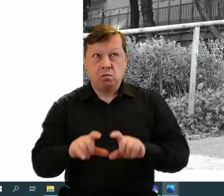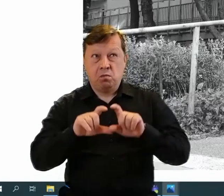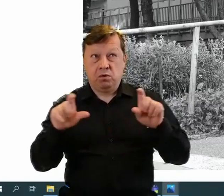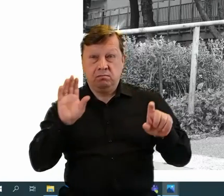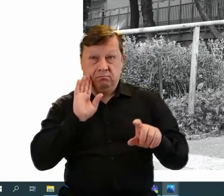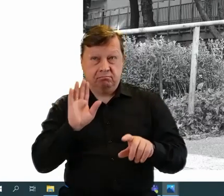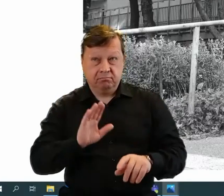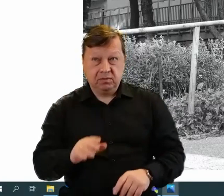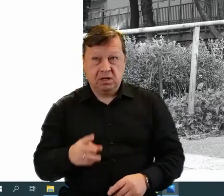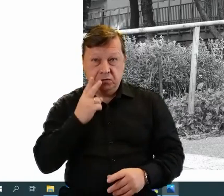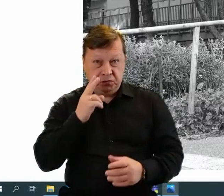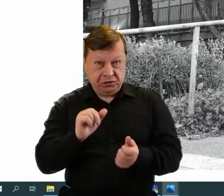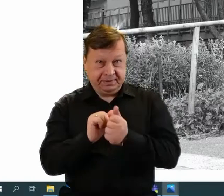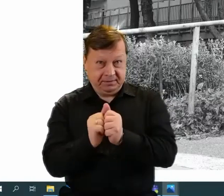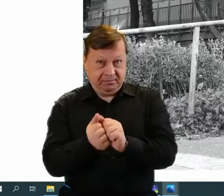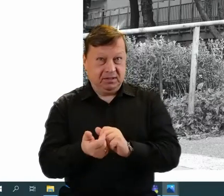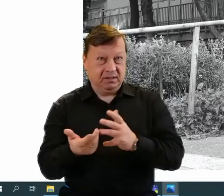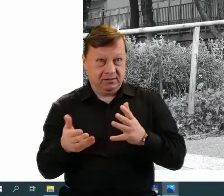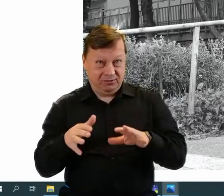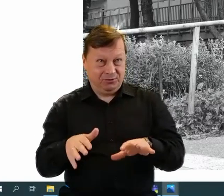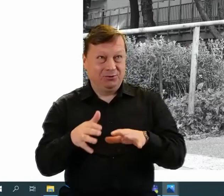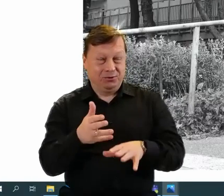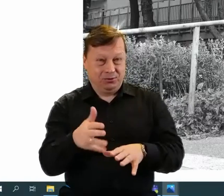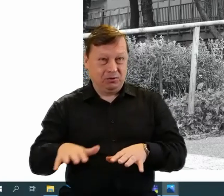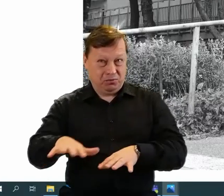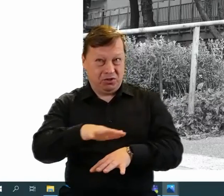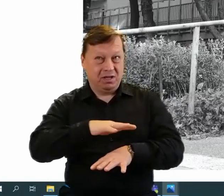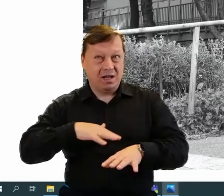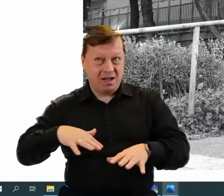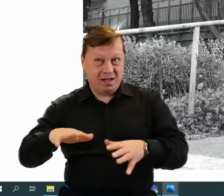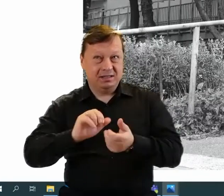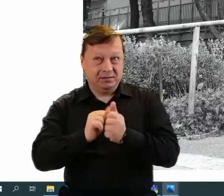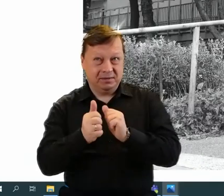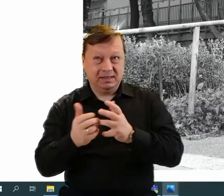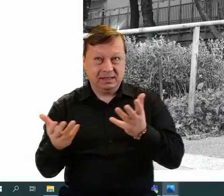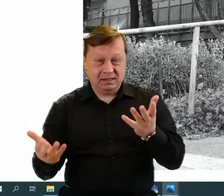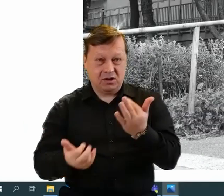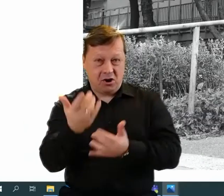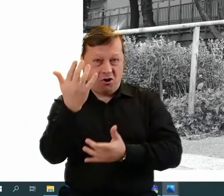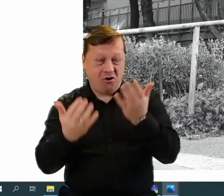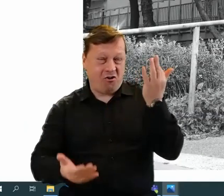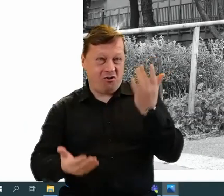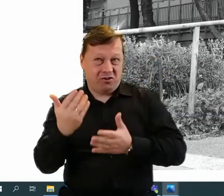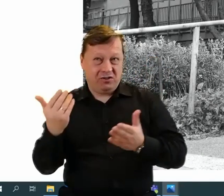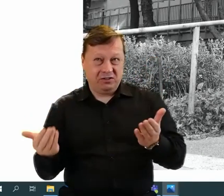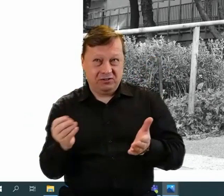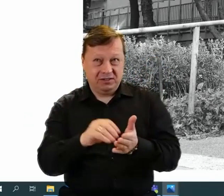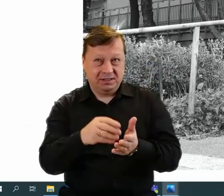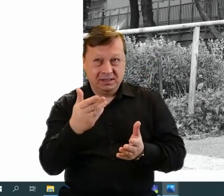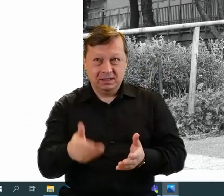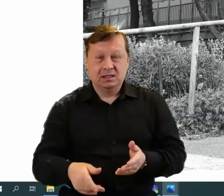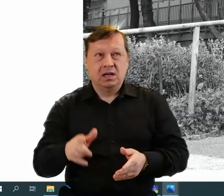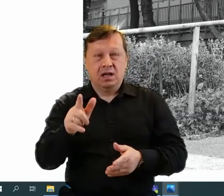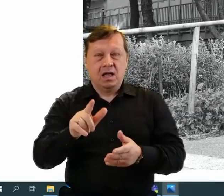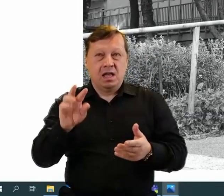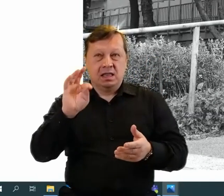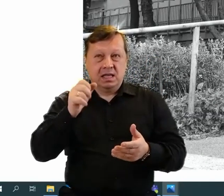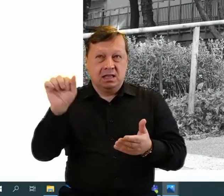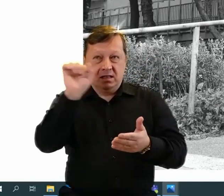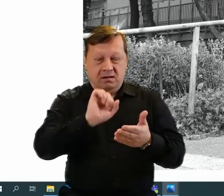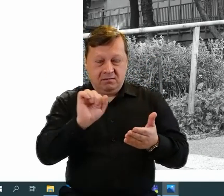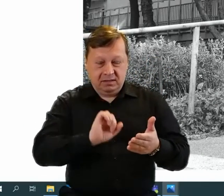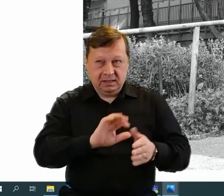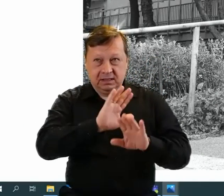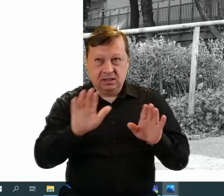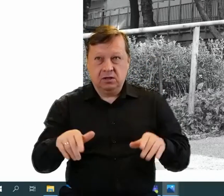Jak widzicie tutaj dużo się zmieniło w obrębie tej całej przestrzeni. Dużo roślin doszło. Budynek został otynkowany. Na zdjęciu jest